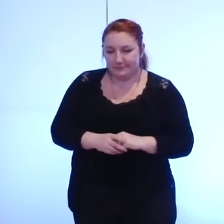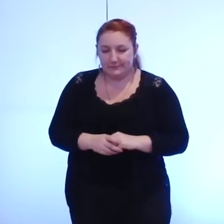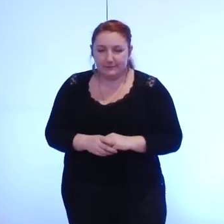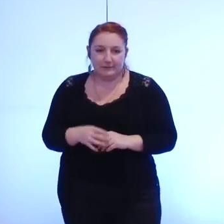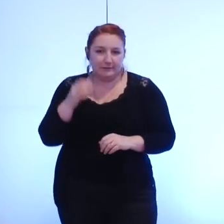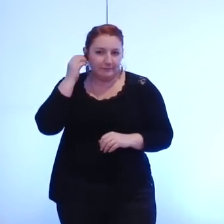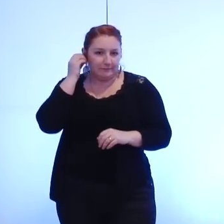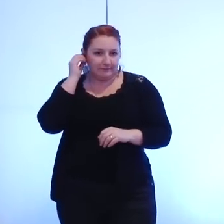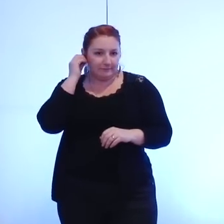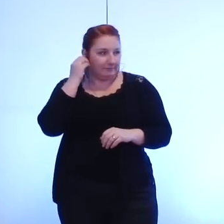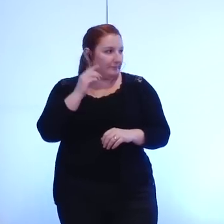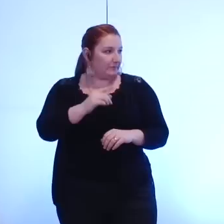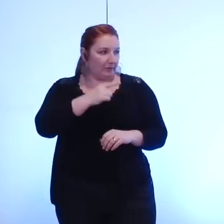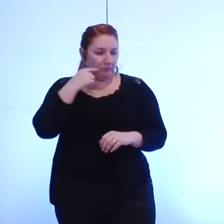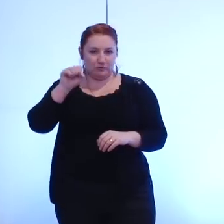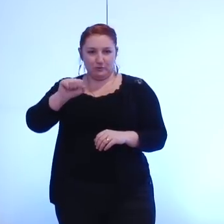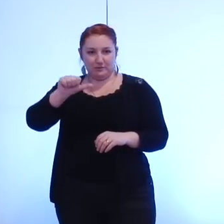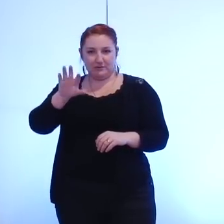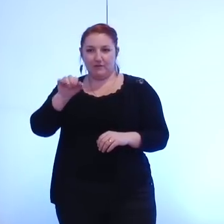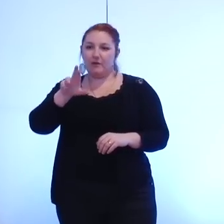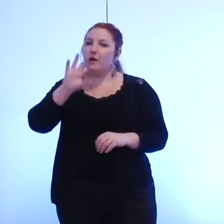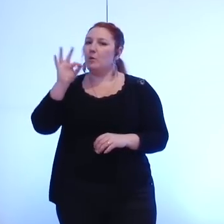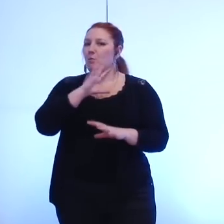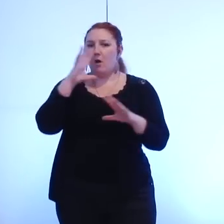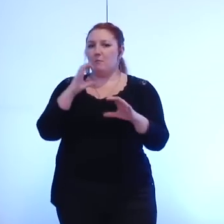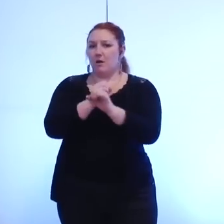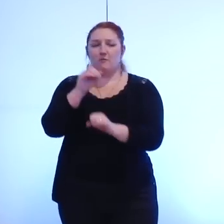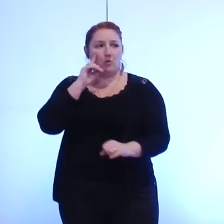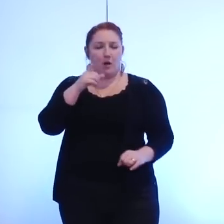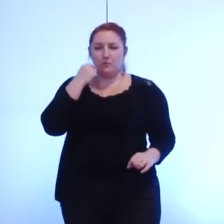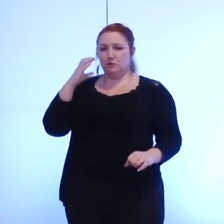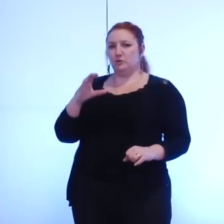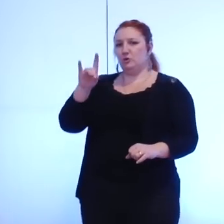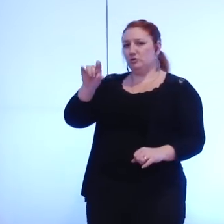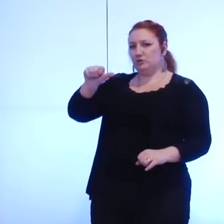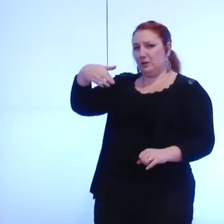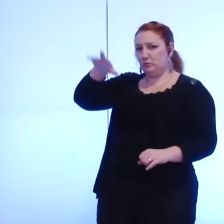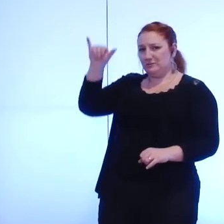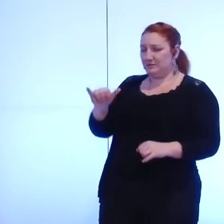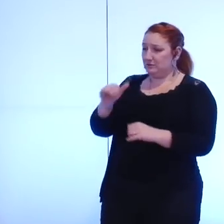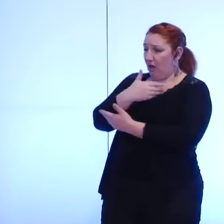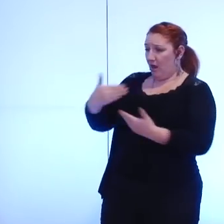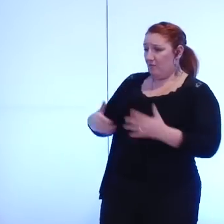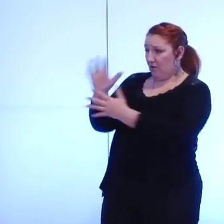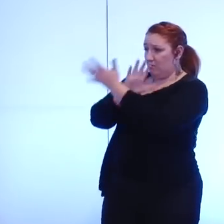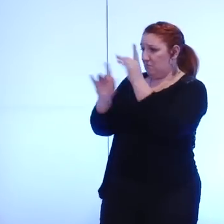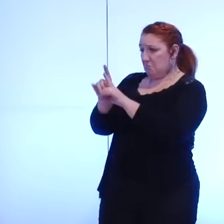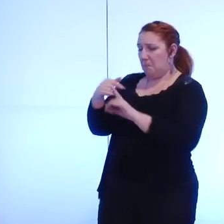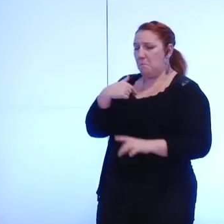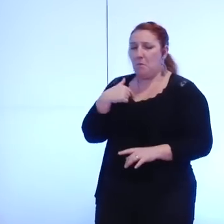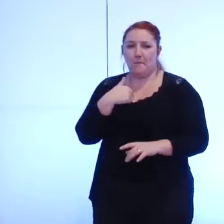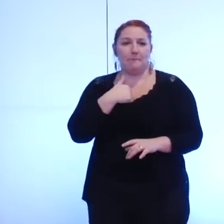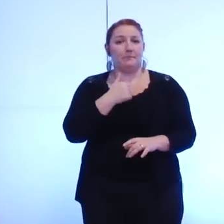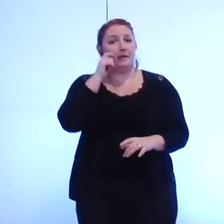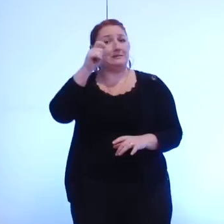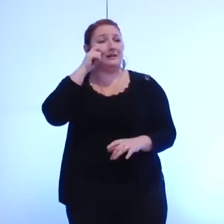monsieur Safar oui je vais être bref puisque Mathieu Chamussy a terminé par le point que je souhaitais évoquer l'expertise a déjà